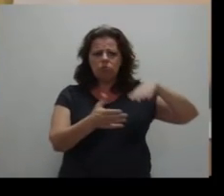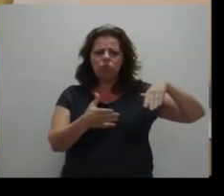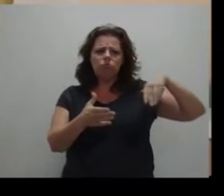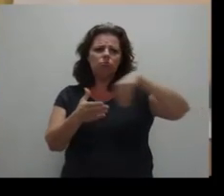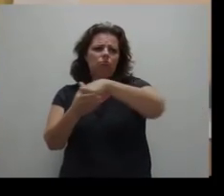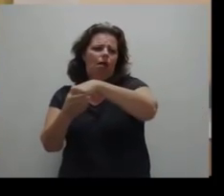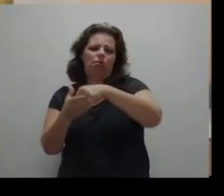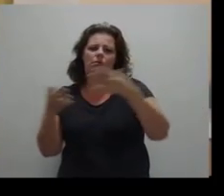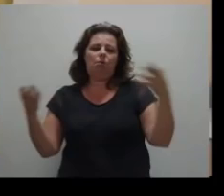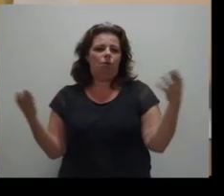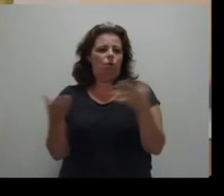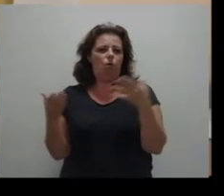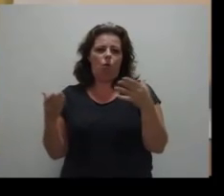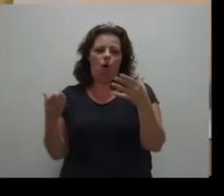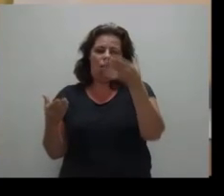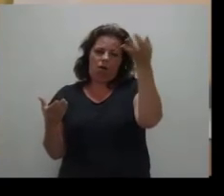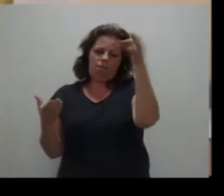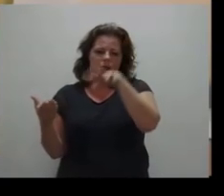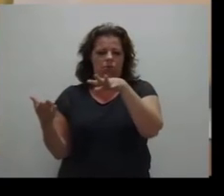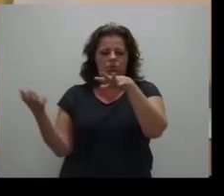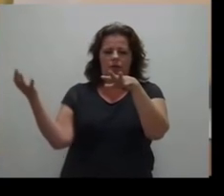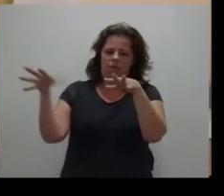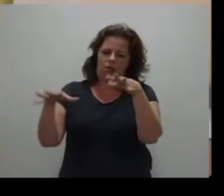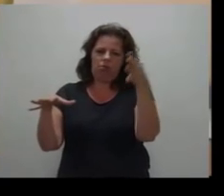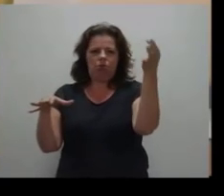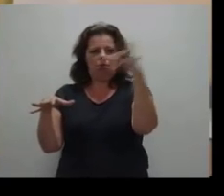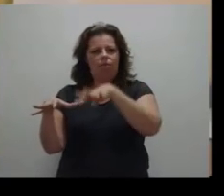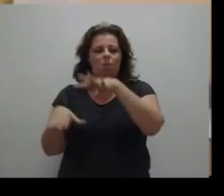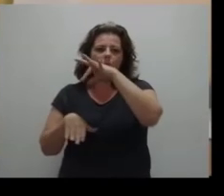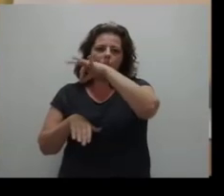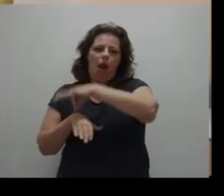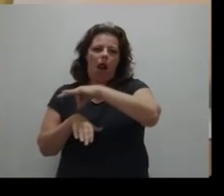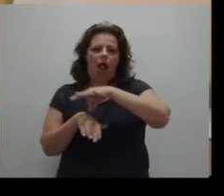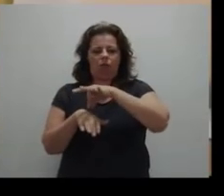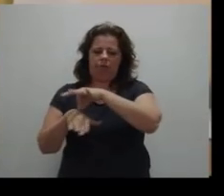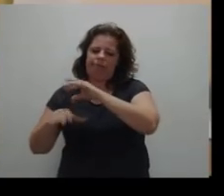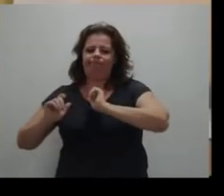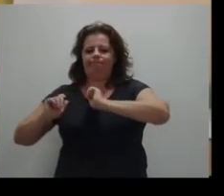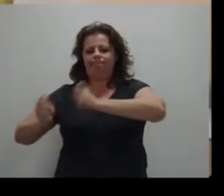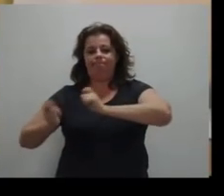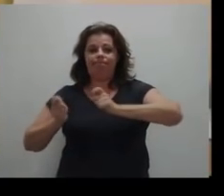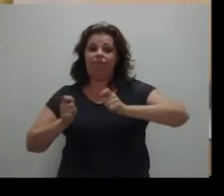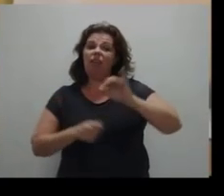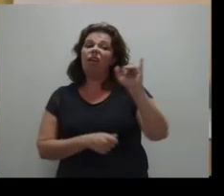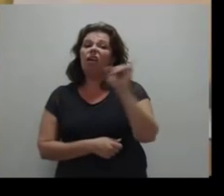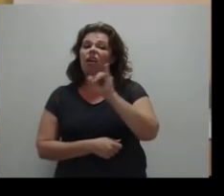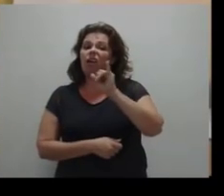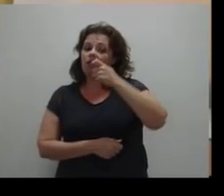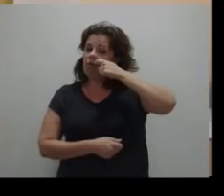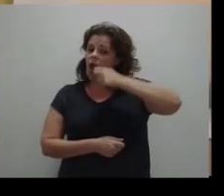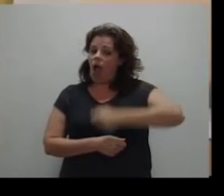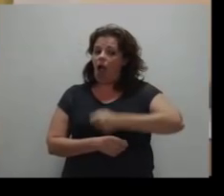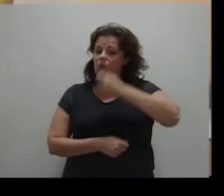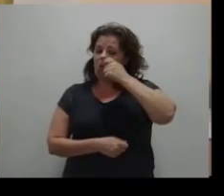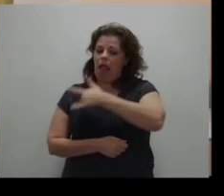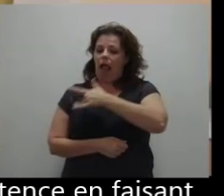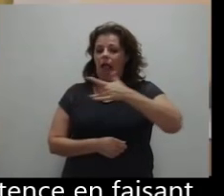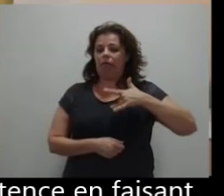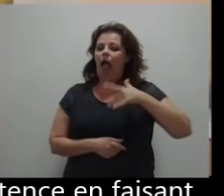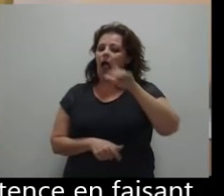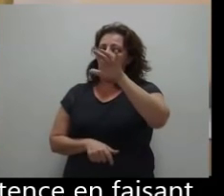ces abusives maladies que nos experts sanitaires inventent de toutes parts pour mieux